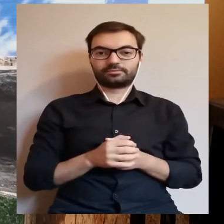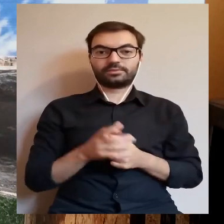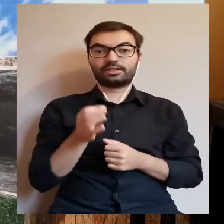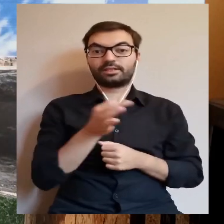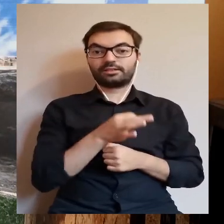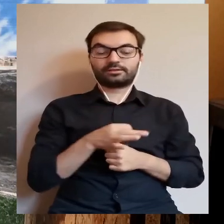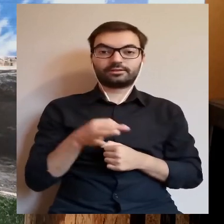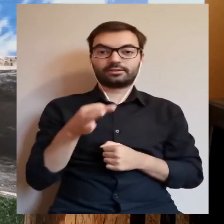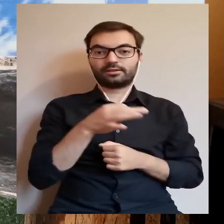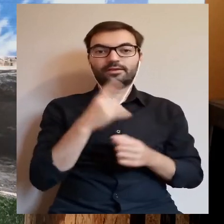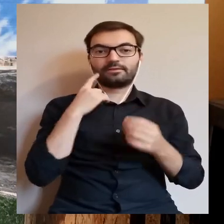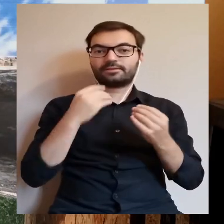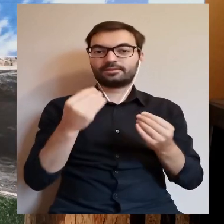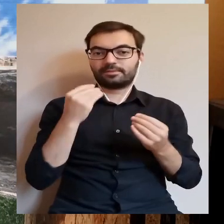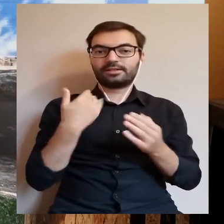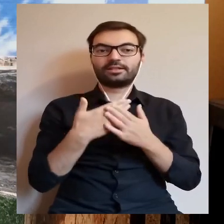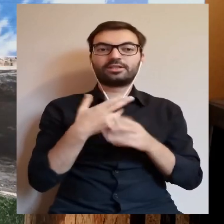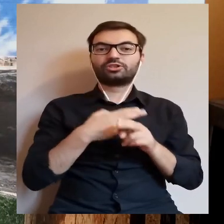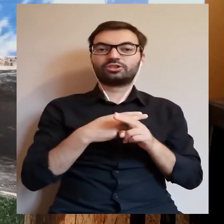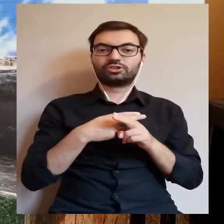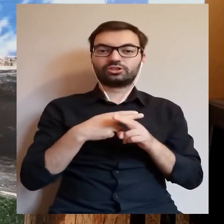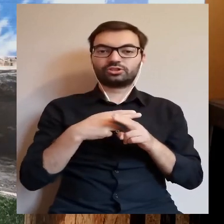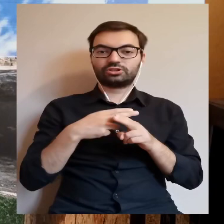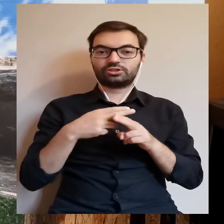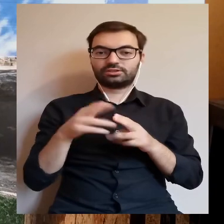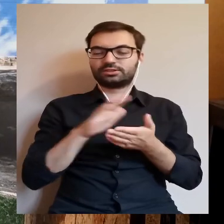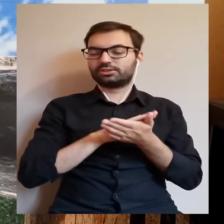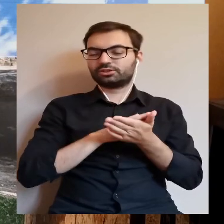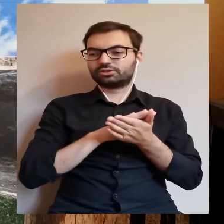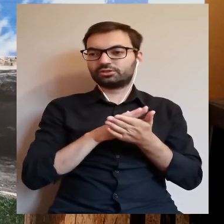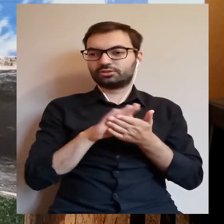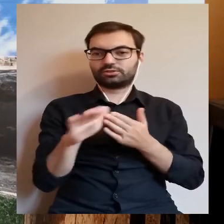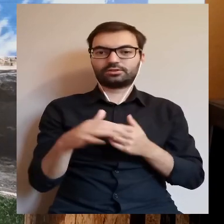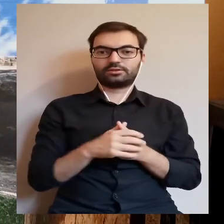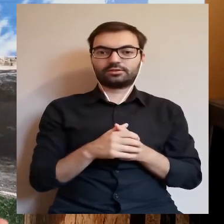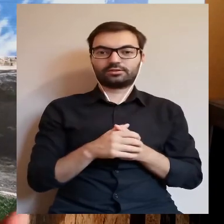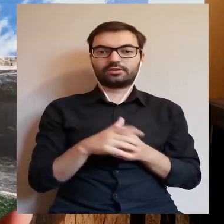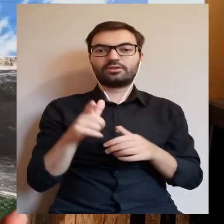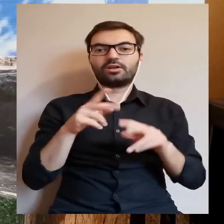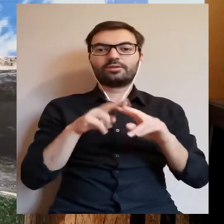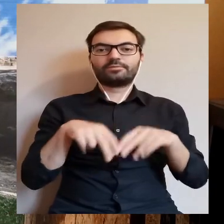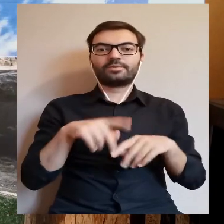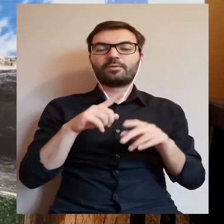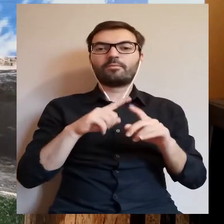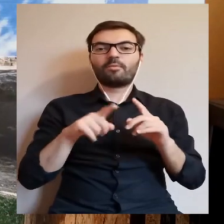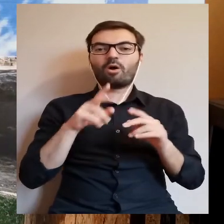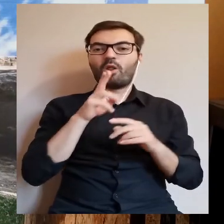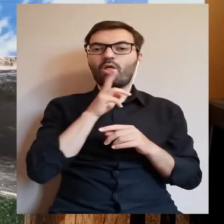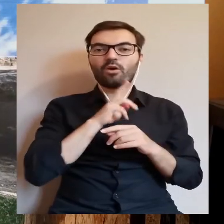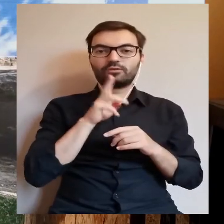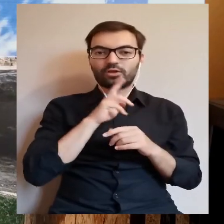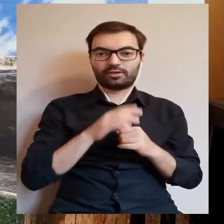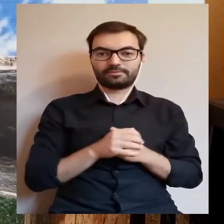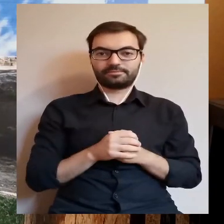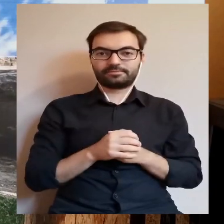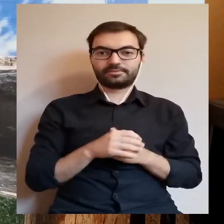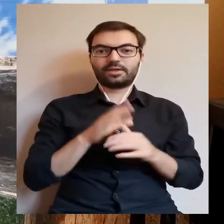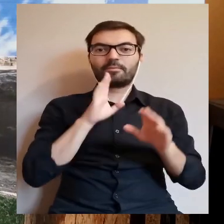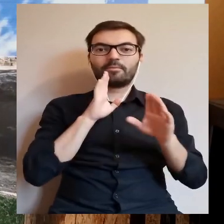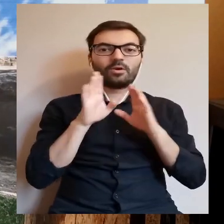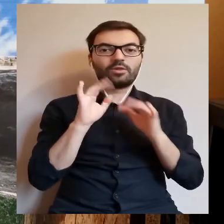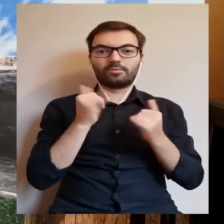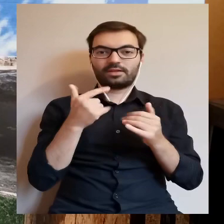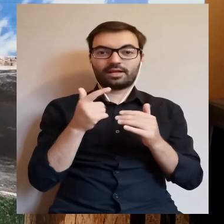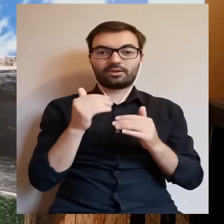są to jeziora fantastyczne, bo czyste, jeziora rynnowe, pozostałości polodowcowe, podobnie